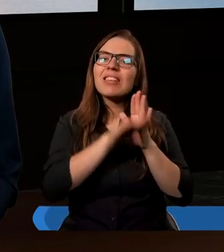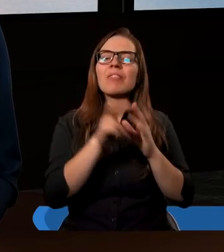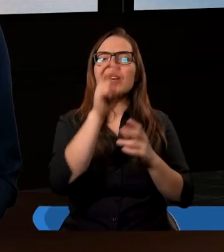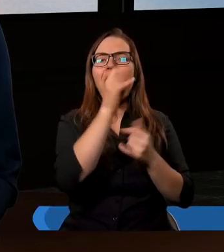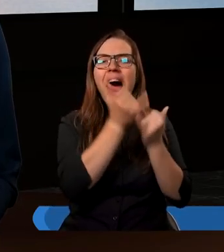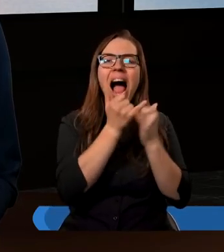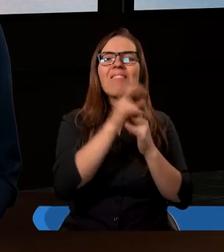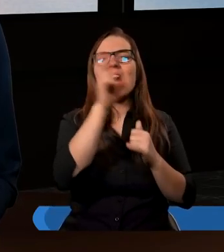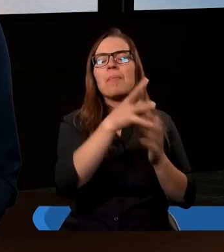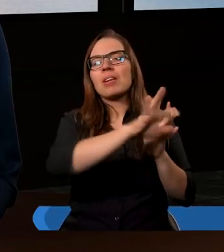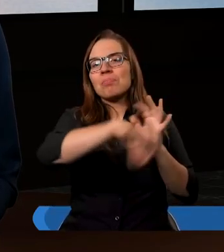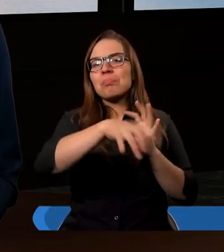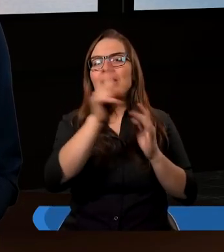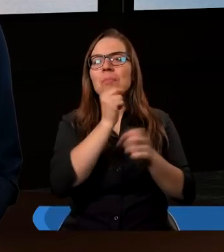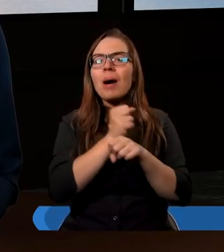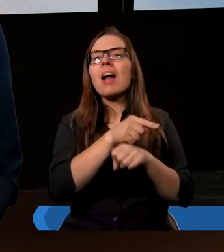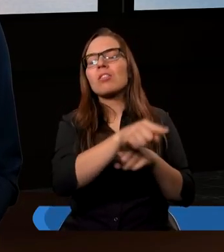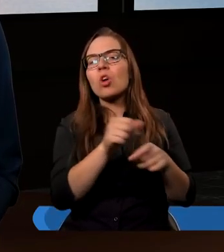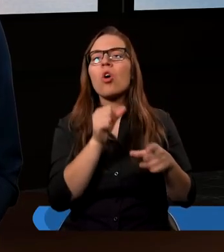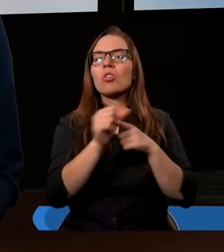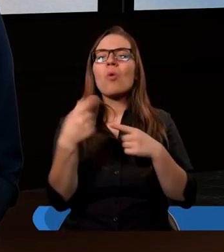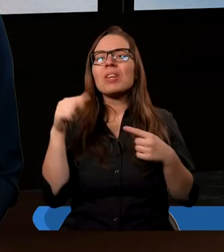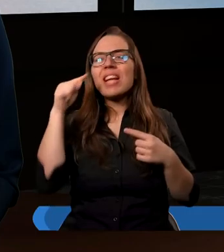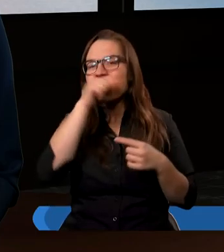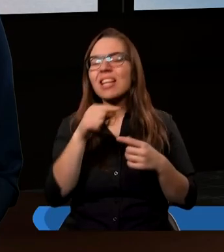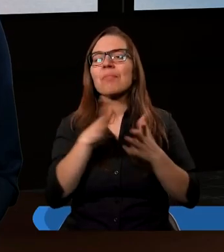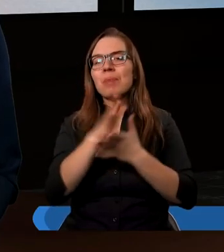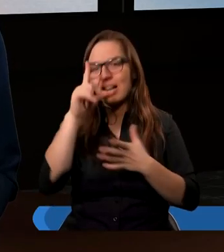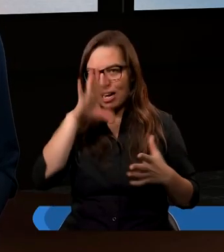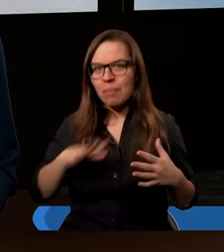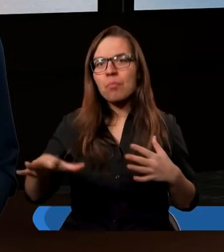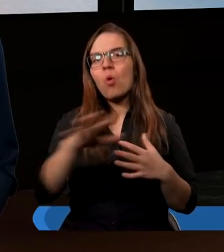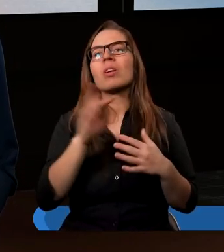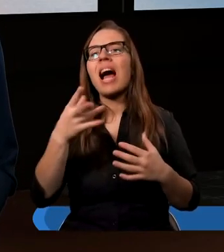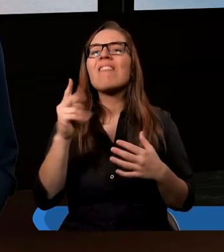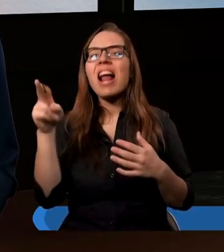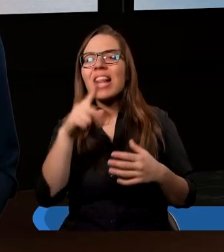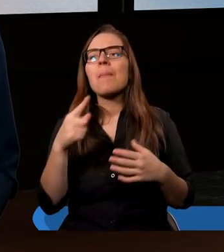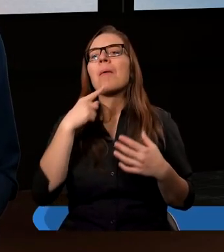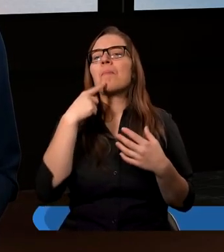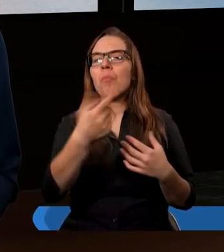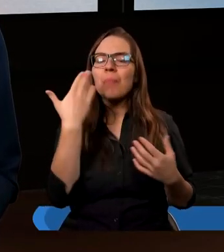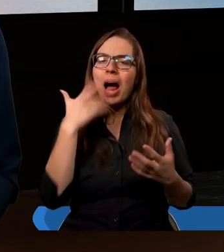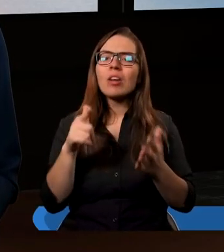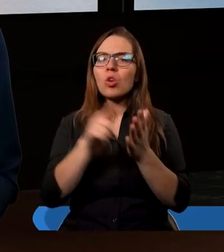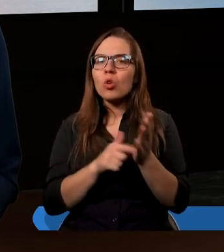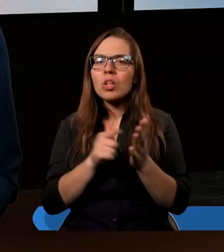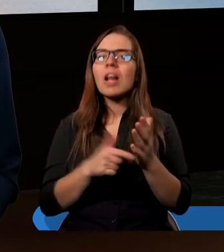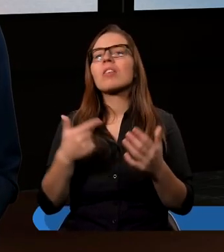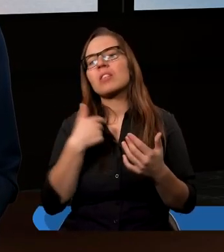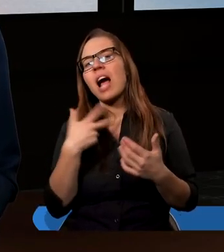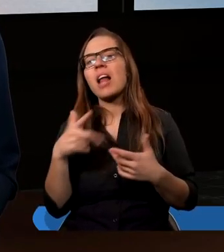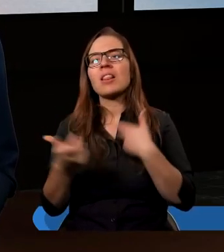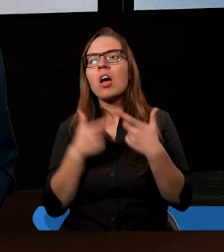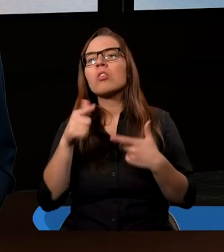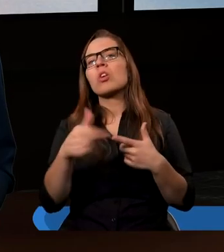zaakceptowane teraz w świecie. I niestety, i przez społeczeństwo. I tak jak Waldemar powiedział, bardzo często, jeżeli ja tego nie robię,